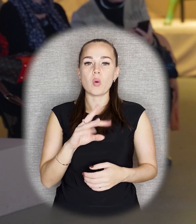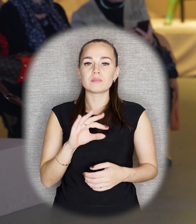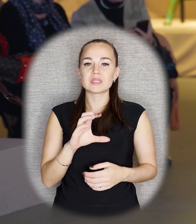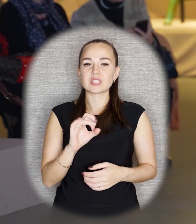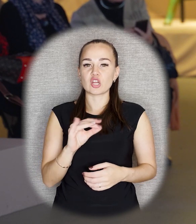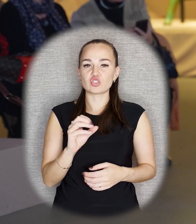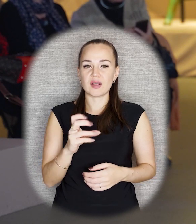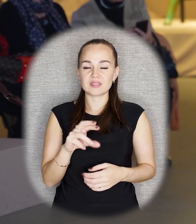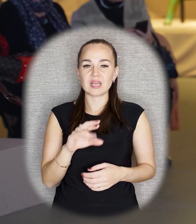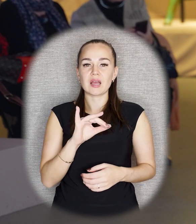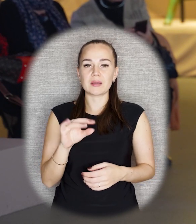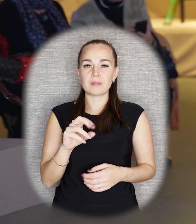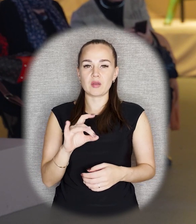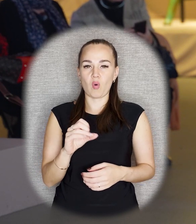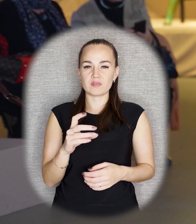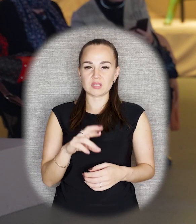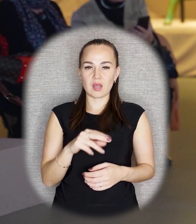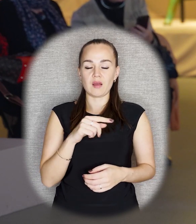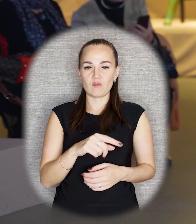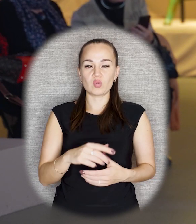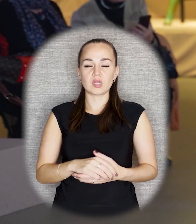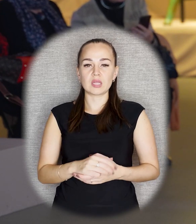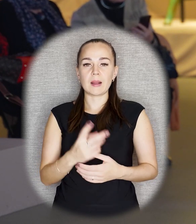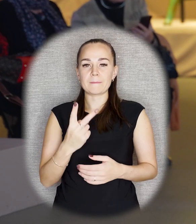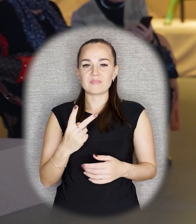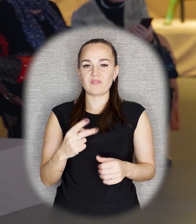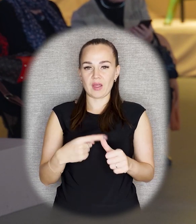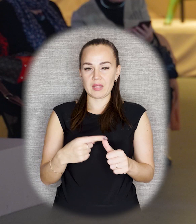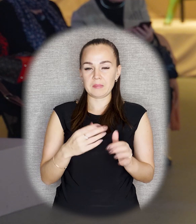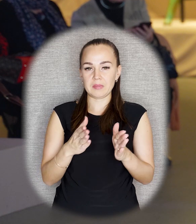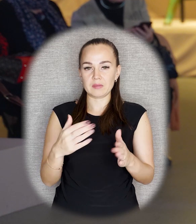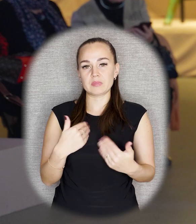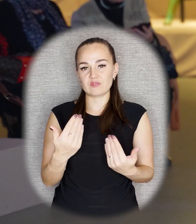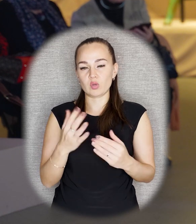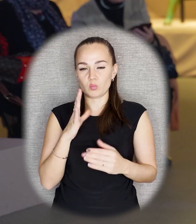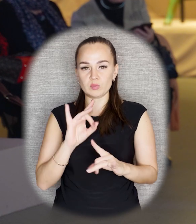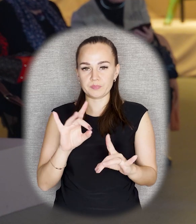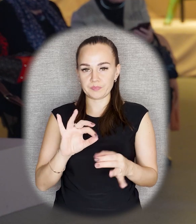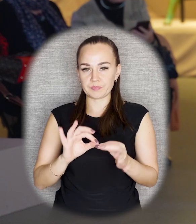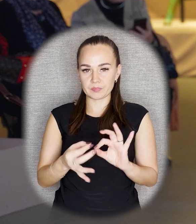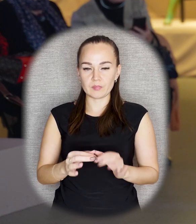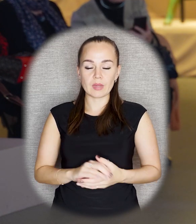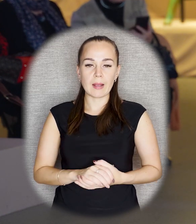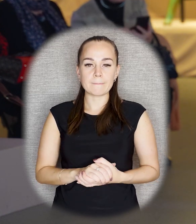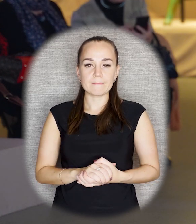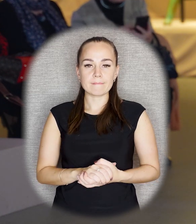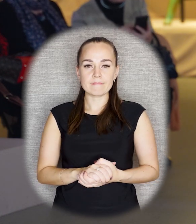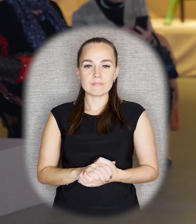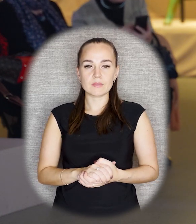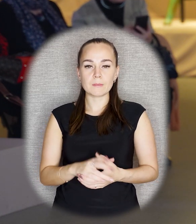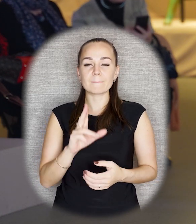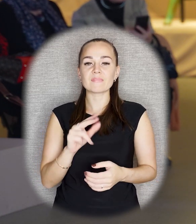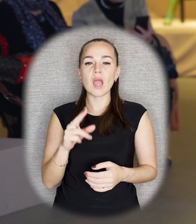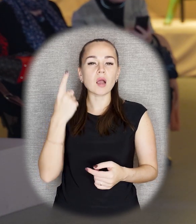и Софья Перовская. раз о памятнике Софьи Перовской мы с вами поговорим. И также